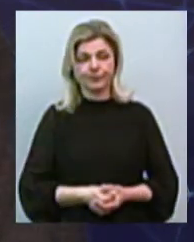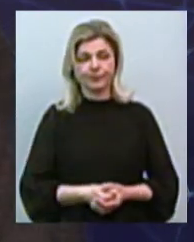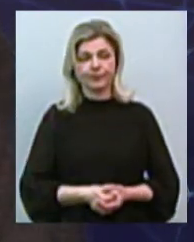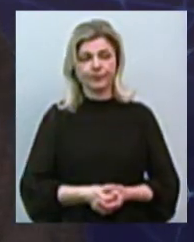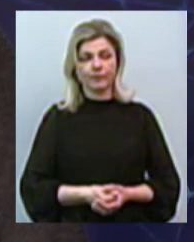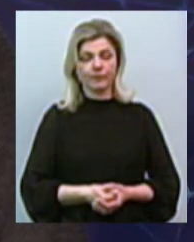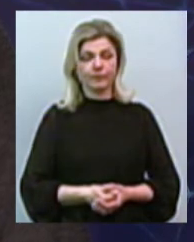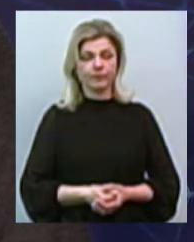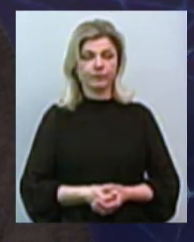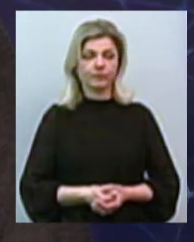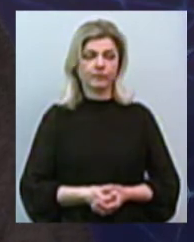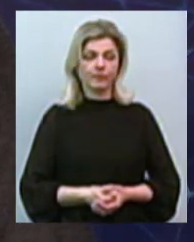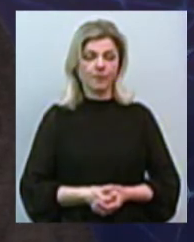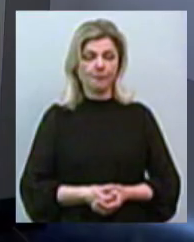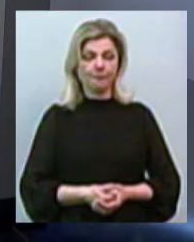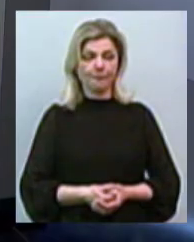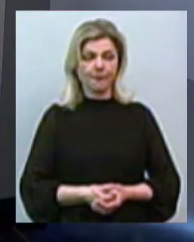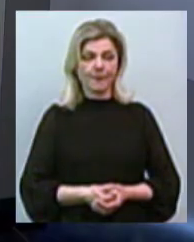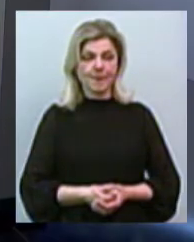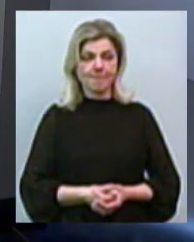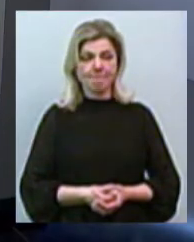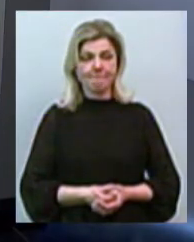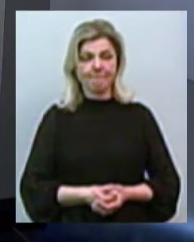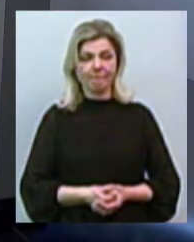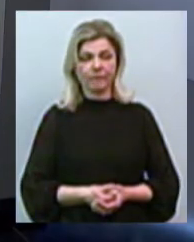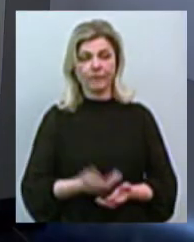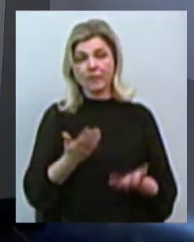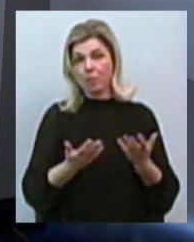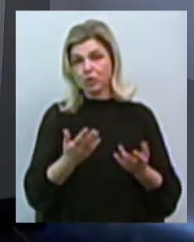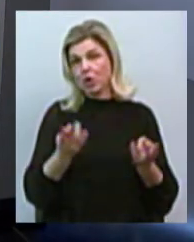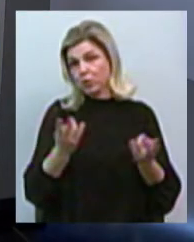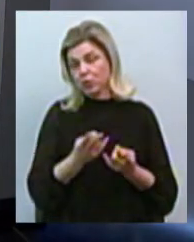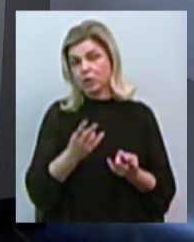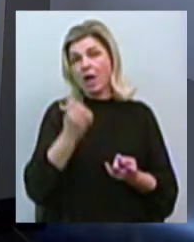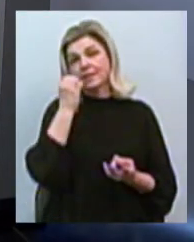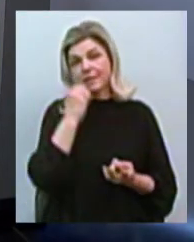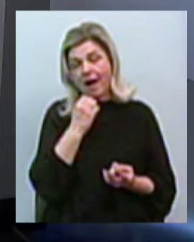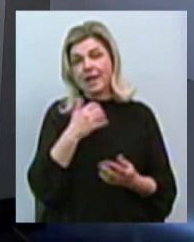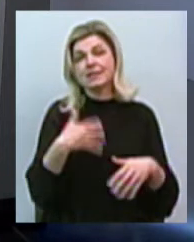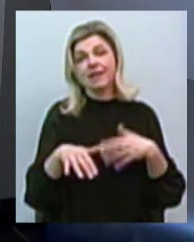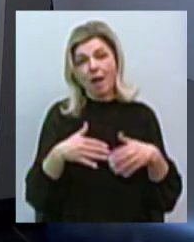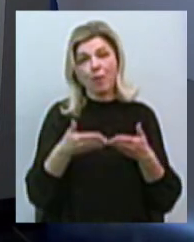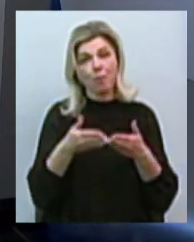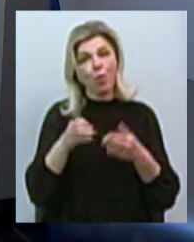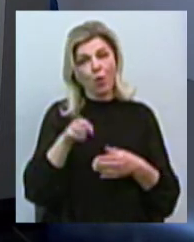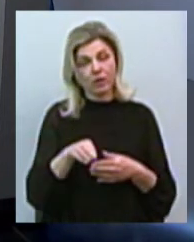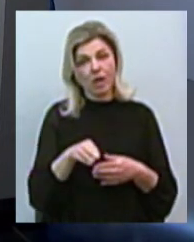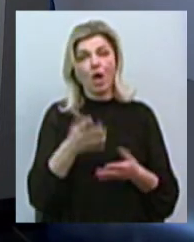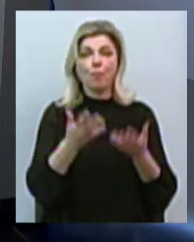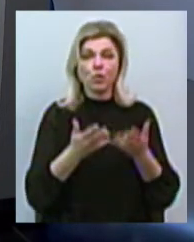Ви маєте на увазі, що старіший і, можливо, слабший порт? Можливо думати про ті об'єкти,